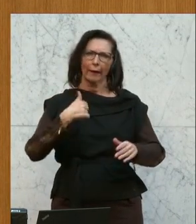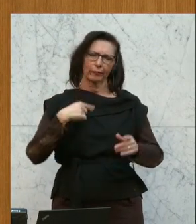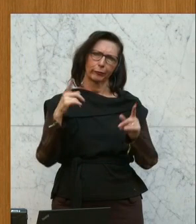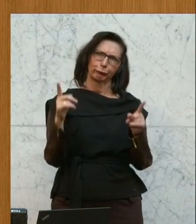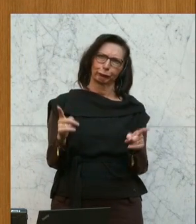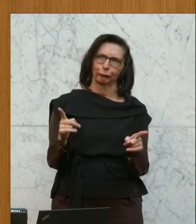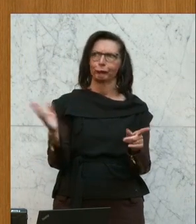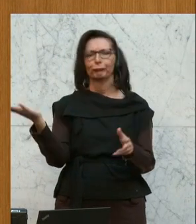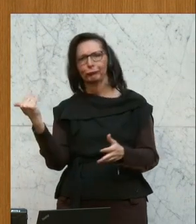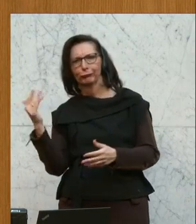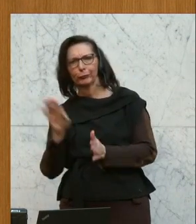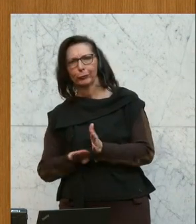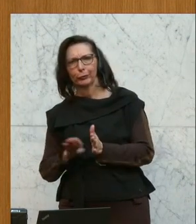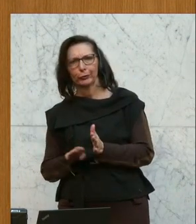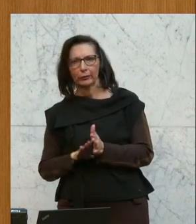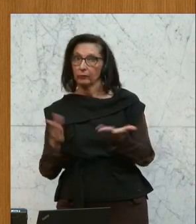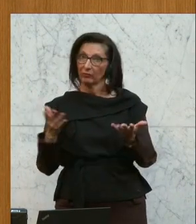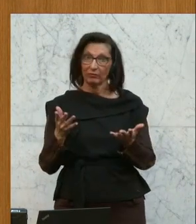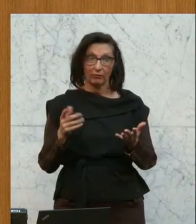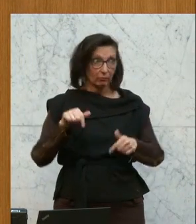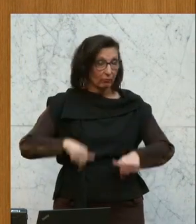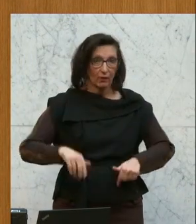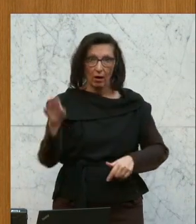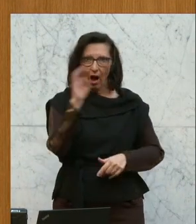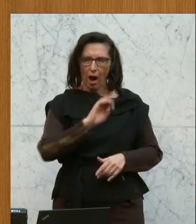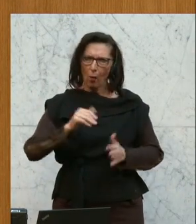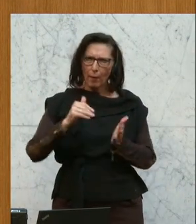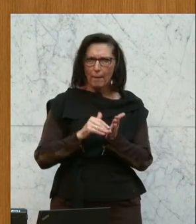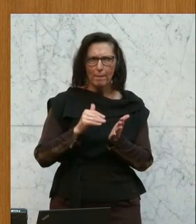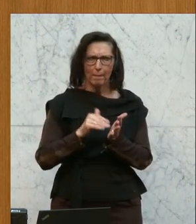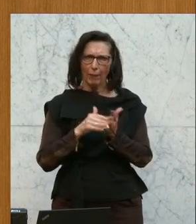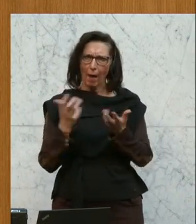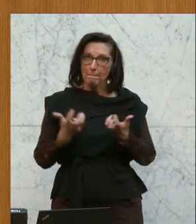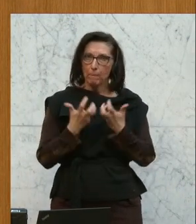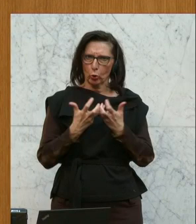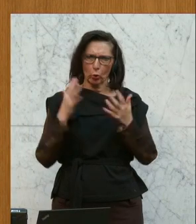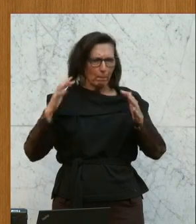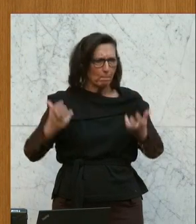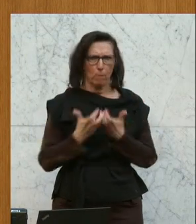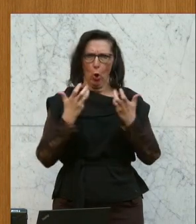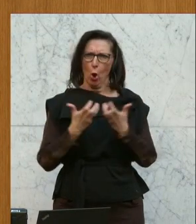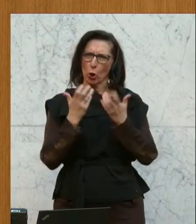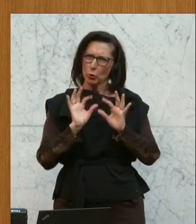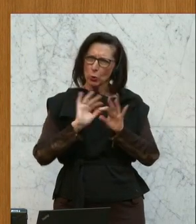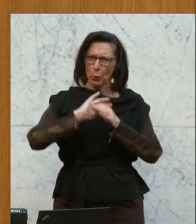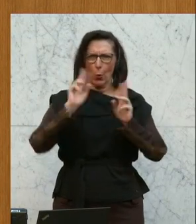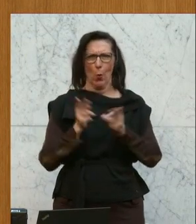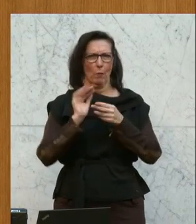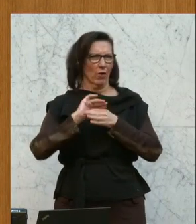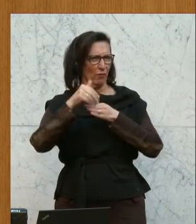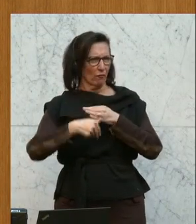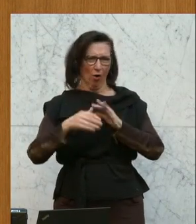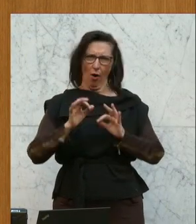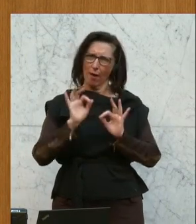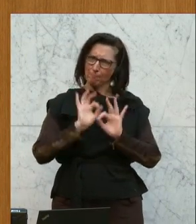Unsere Stärke in Europa, das müssen smarte und effiziente Produkte und Produktionsweisen sein. Unsere Stärke, das müssen die